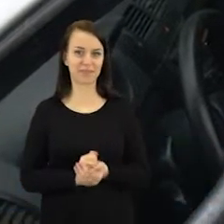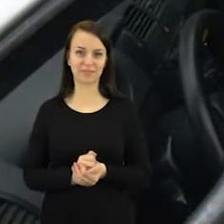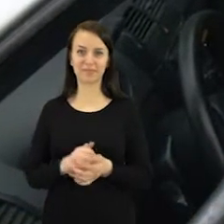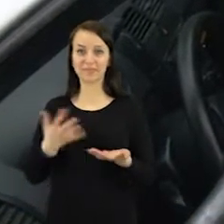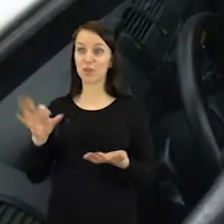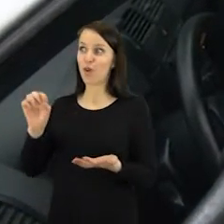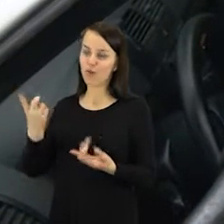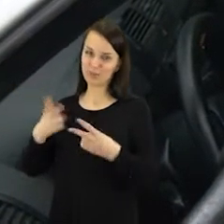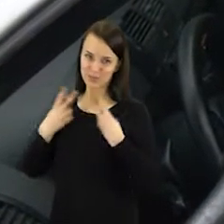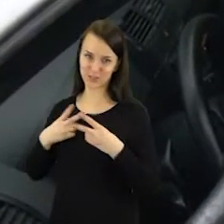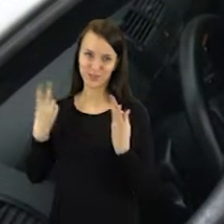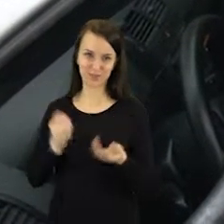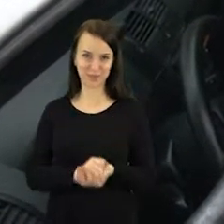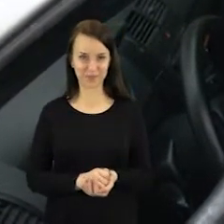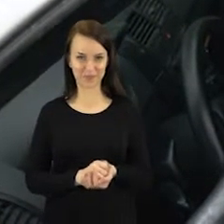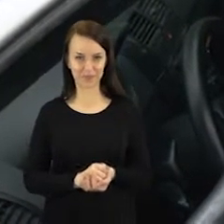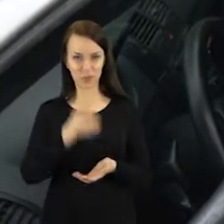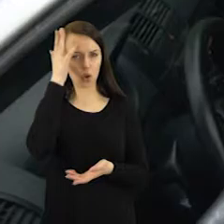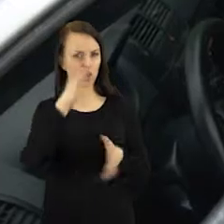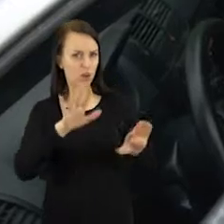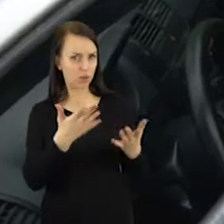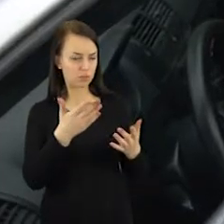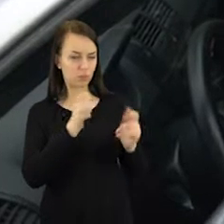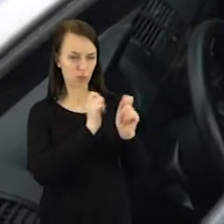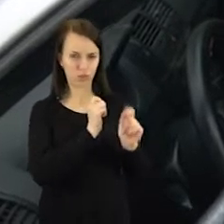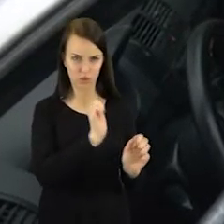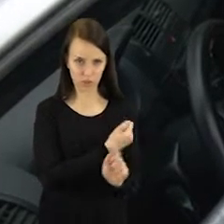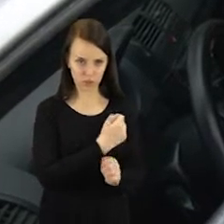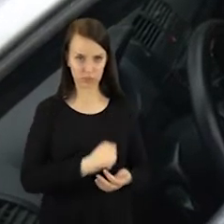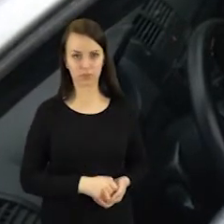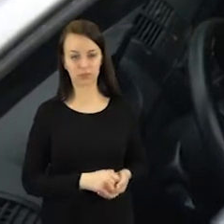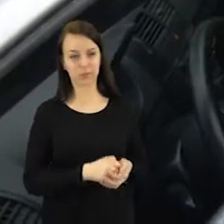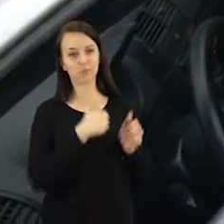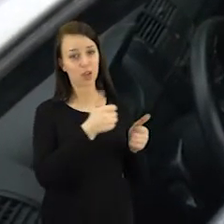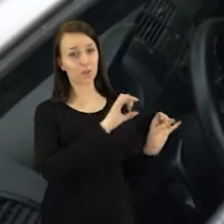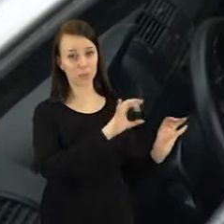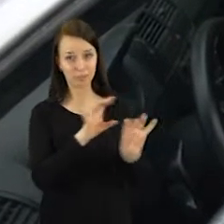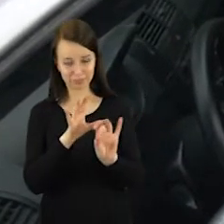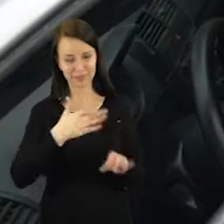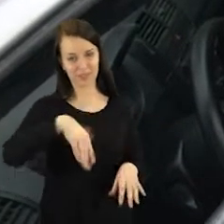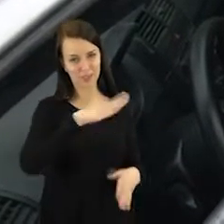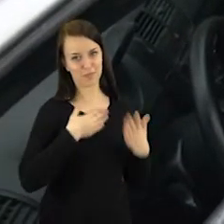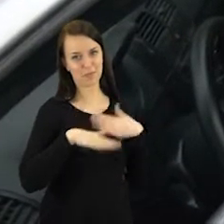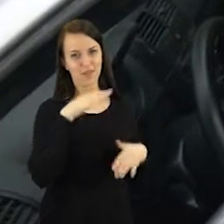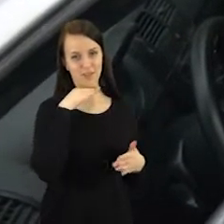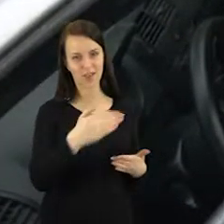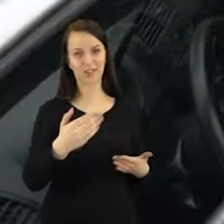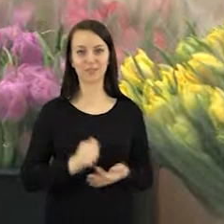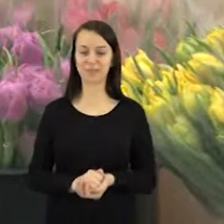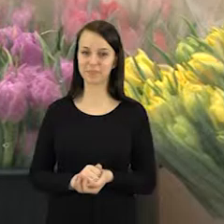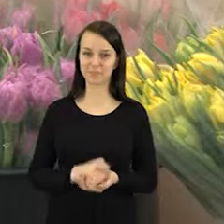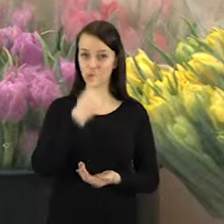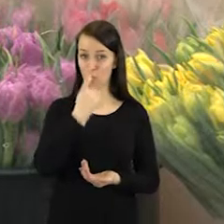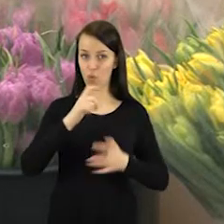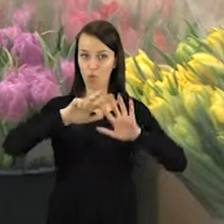tulpe? Nu, pirmą kartą labai smagu, be abejo. Taip, kaip mano, tai reikalingas yra tokios akcijos. Bet koks gerumas yra malonų, be abejo, kad taip.